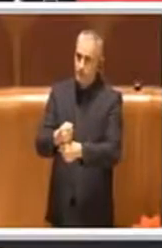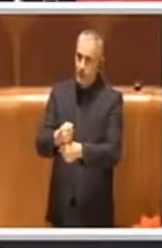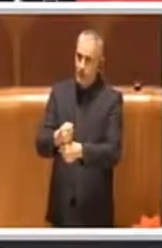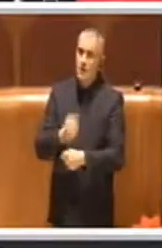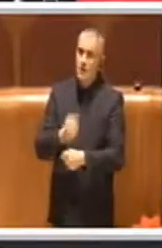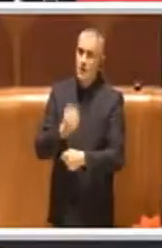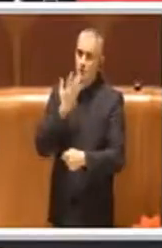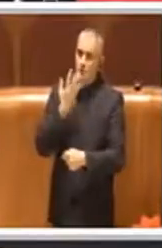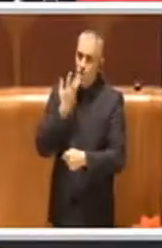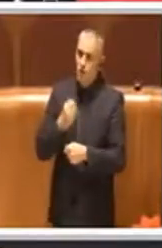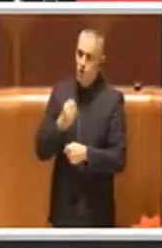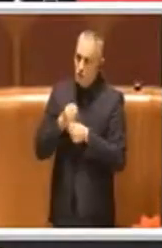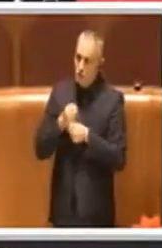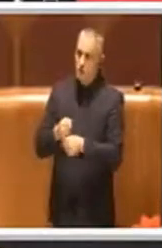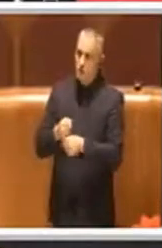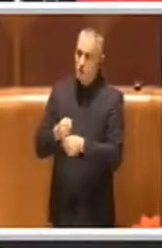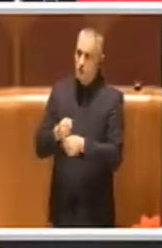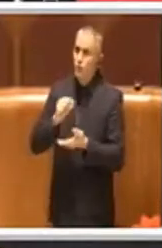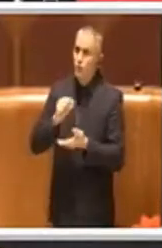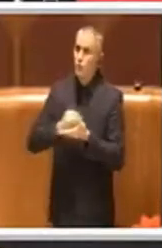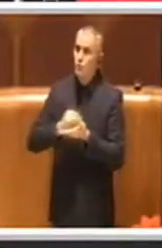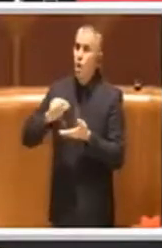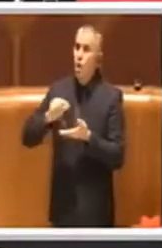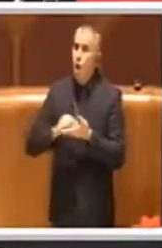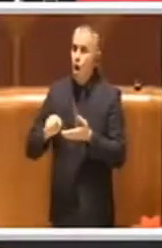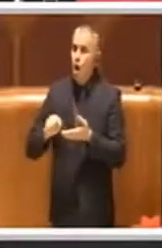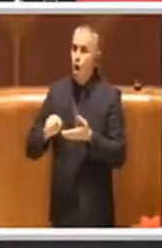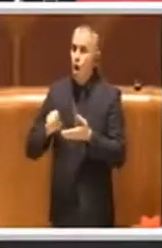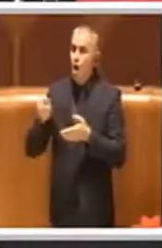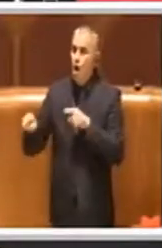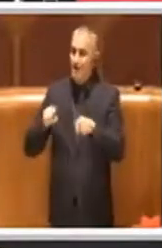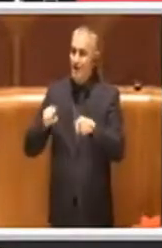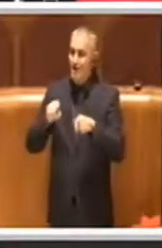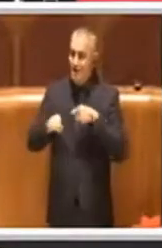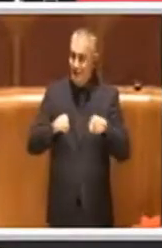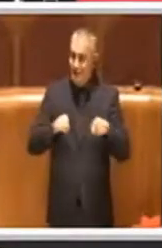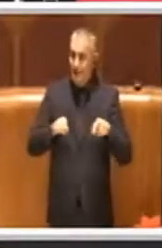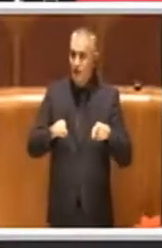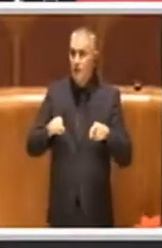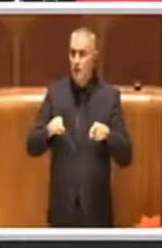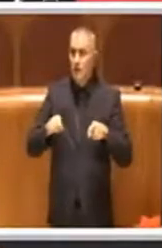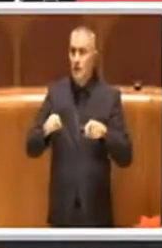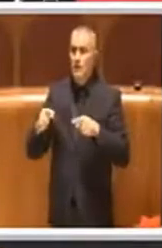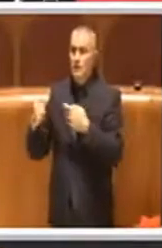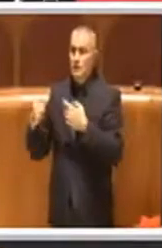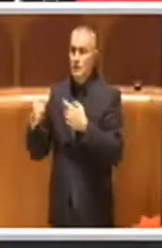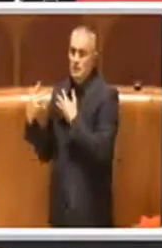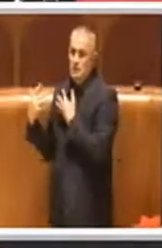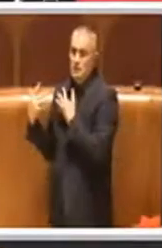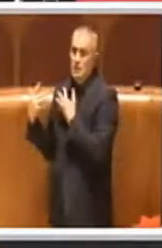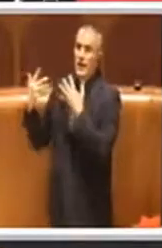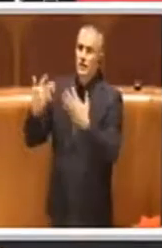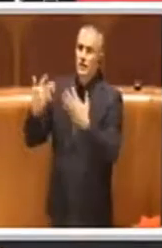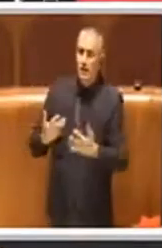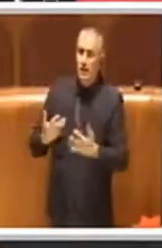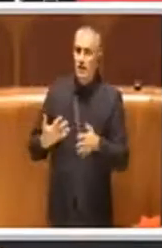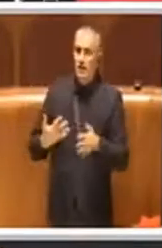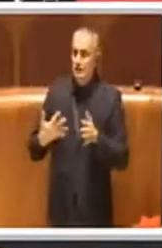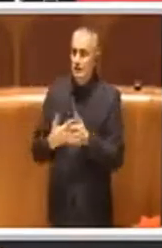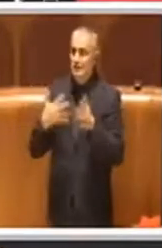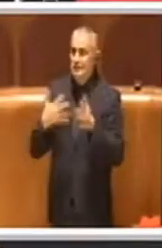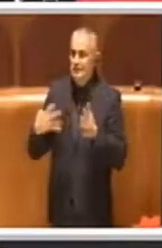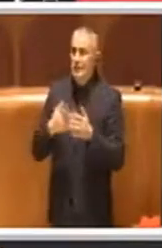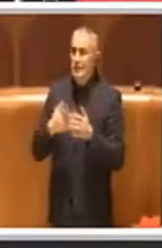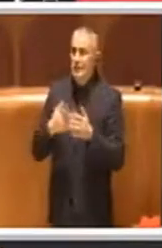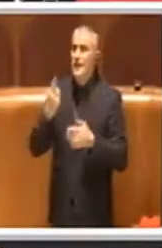essendo alle scuole che hanno patito il protarsi decennale di disfunzioni legate appunto al riperimento